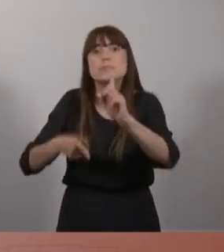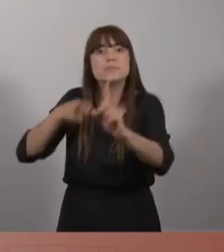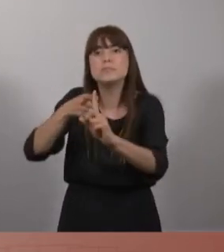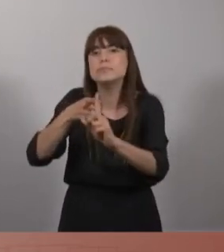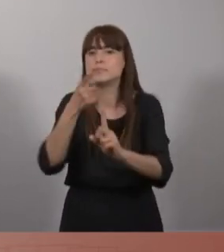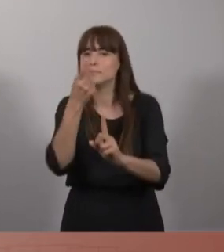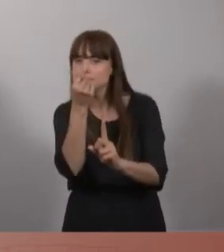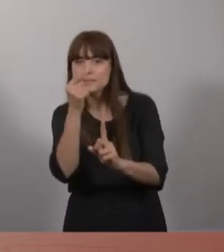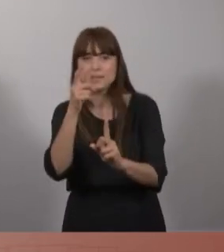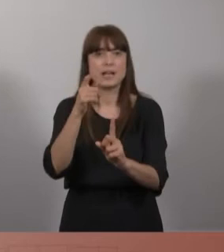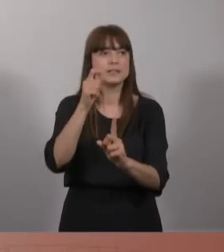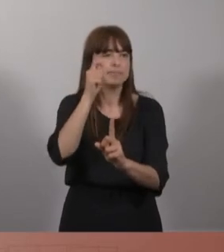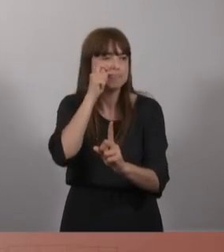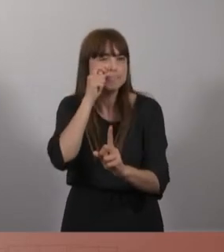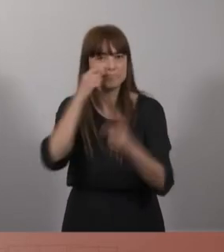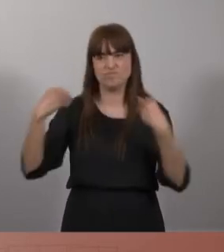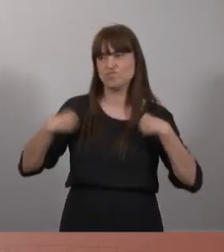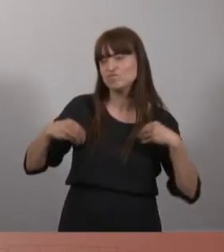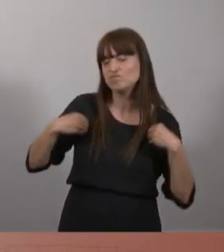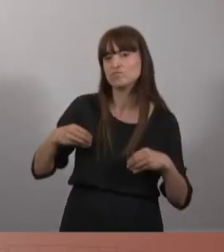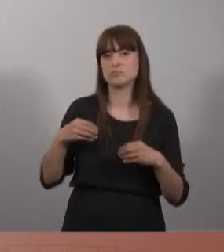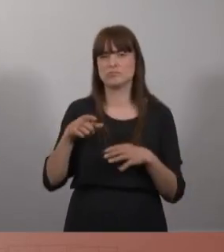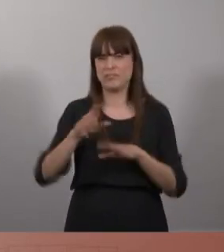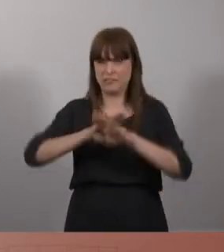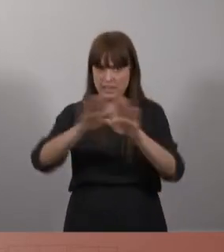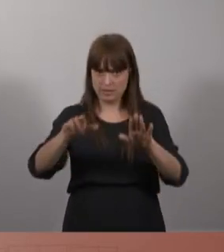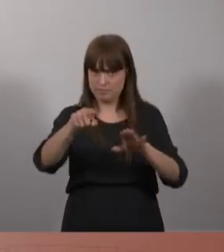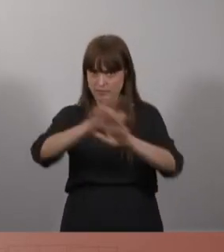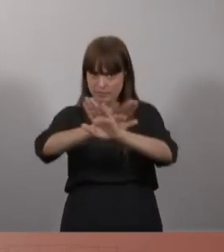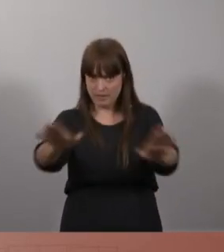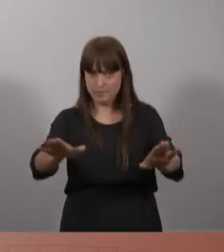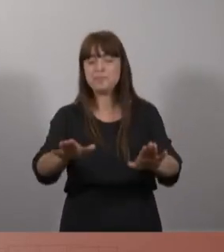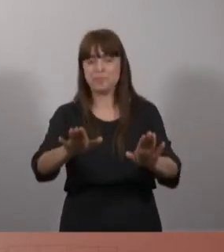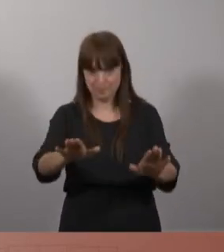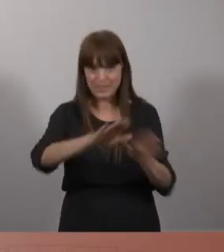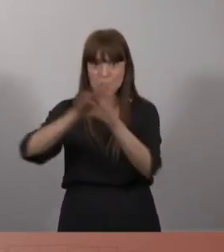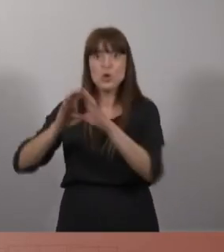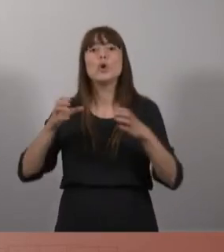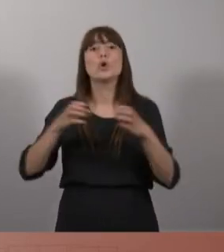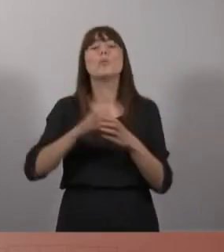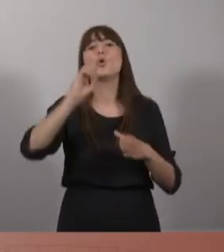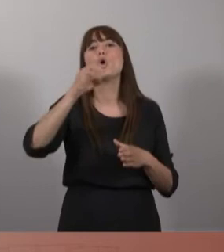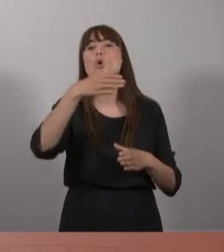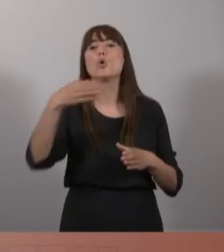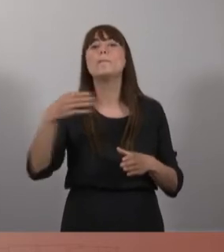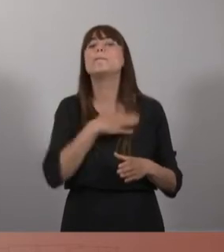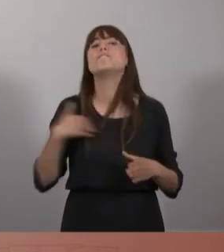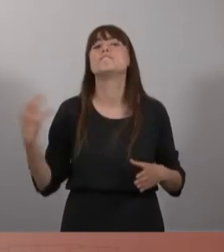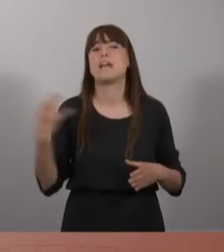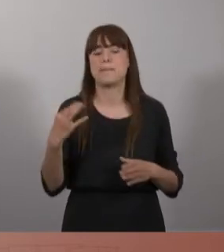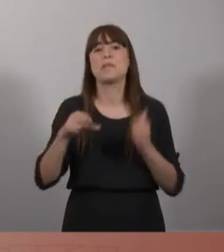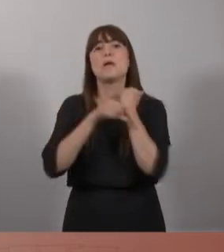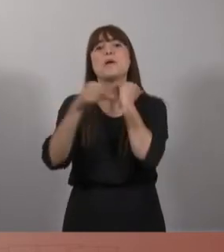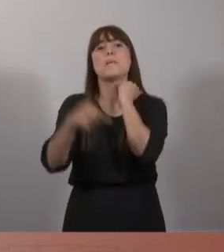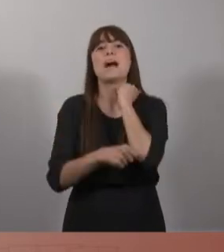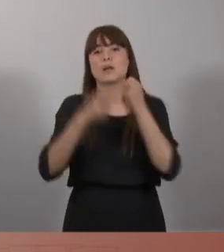turístiques, recreatives i logístiques. Per què apostem nosaltres de la CUP? Per un parc públic d'habitatges,